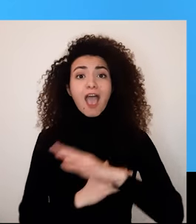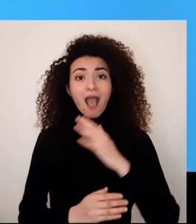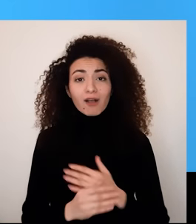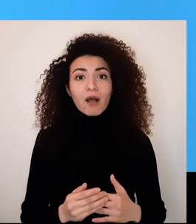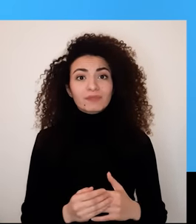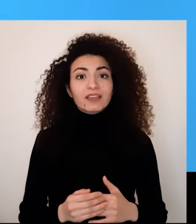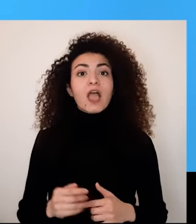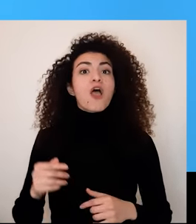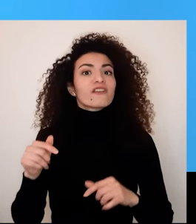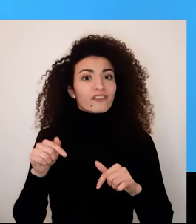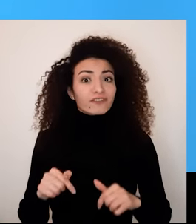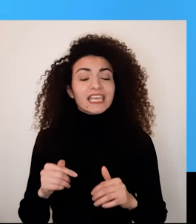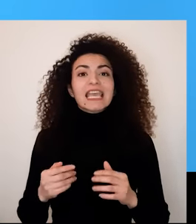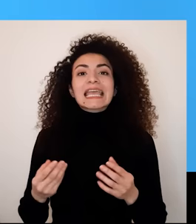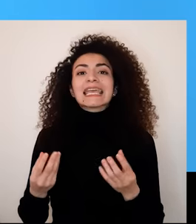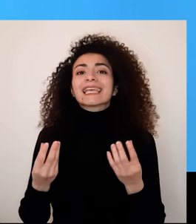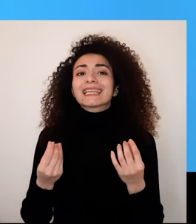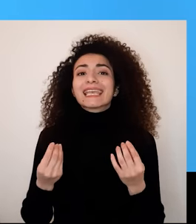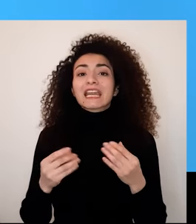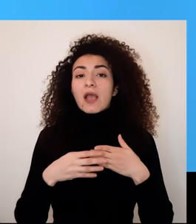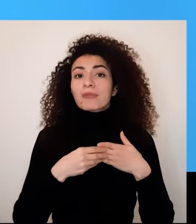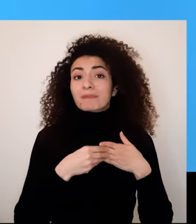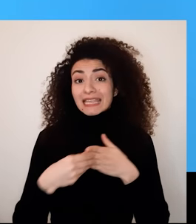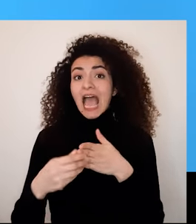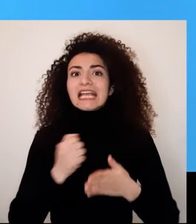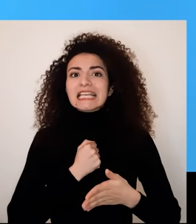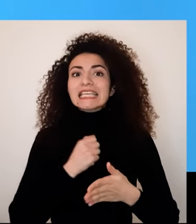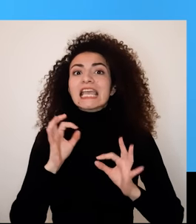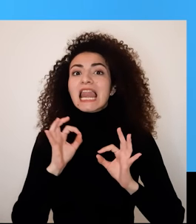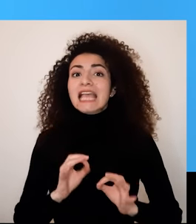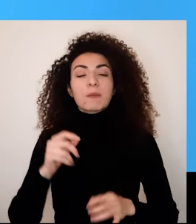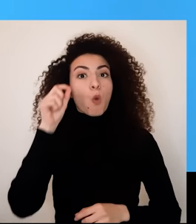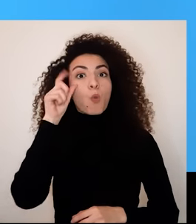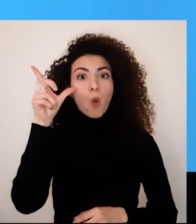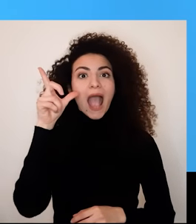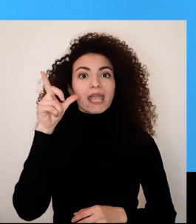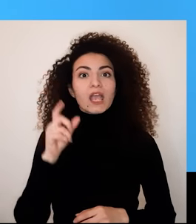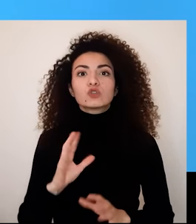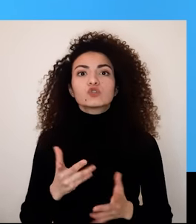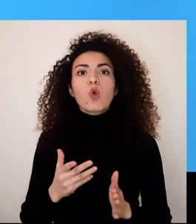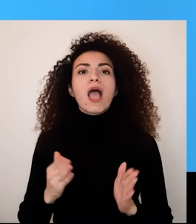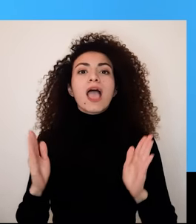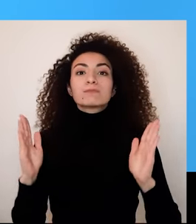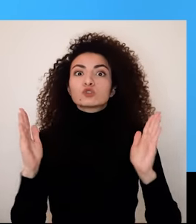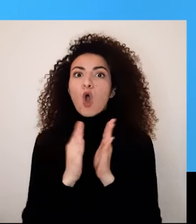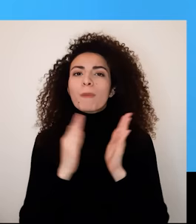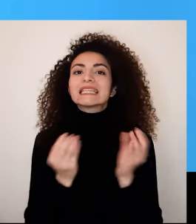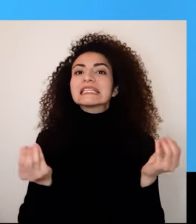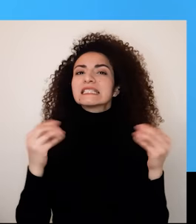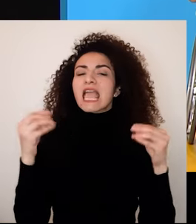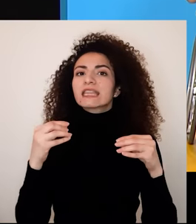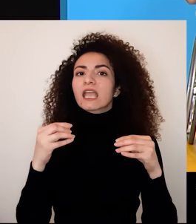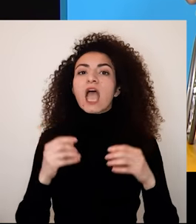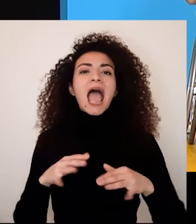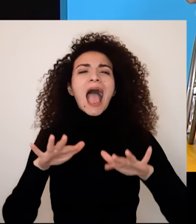الذاتية هناك الوعي للتعب أو الصعوبات الإضافية التي يمكن يواجهوها كل شخص حسب نوع إعاقته مع وضع خطط بديلة